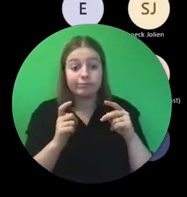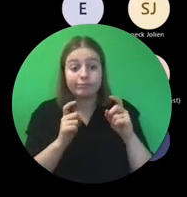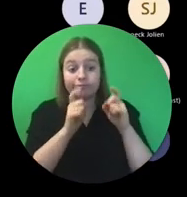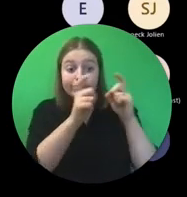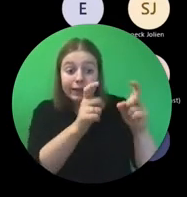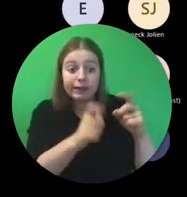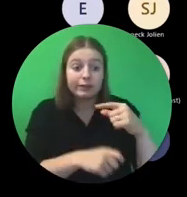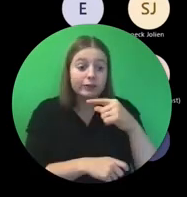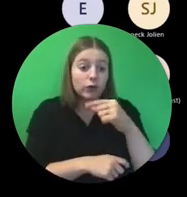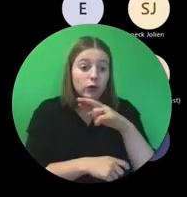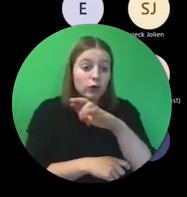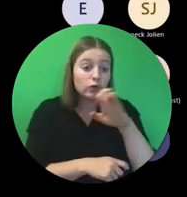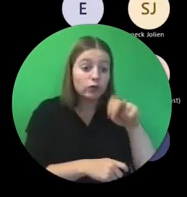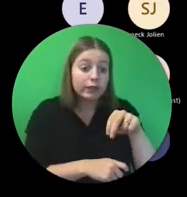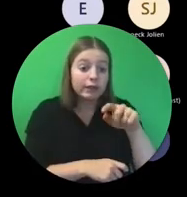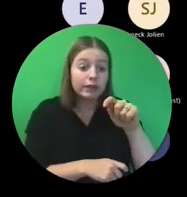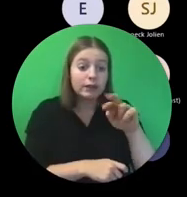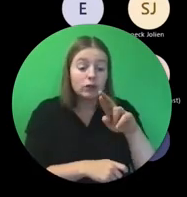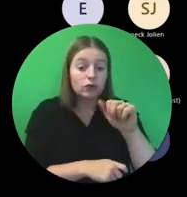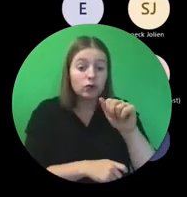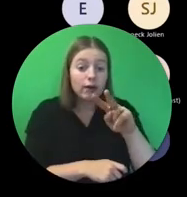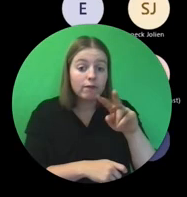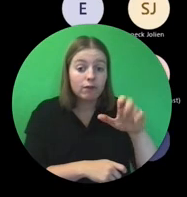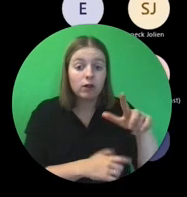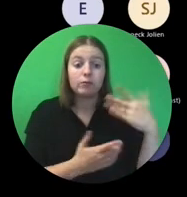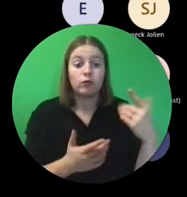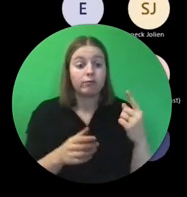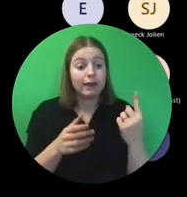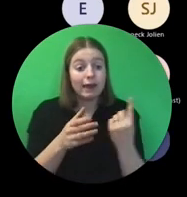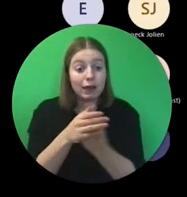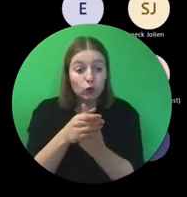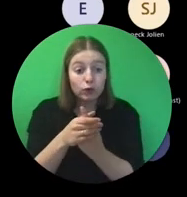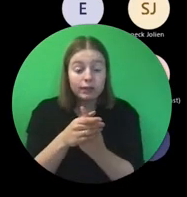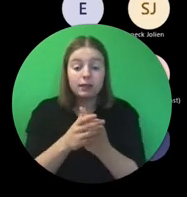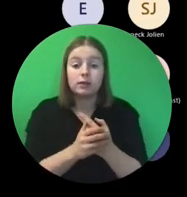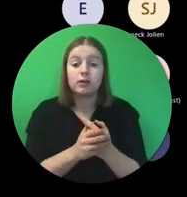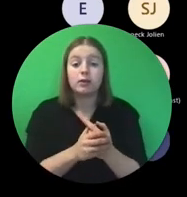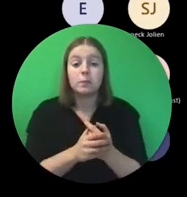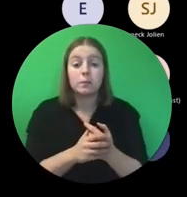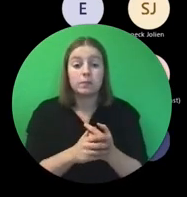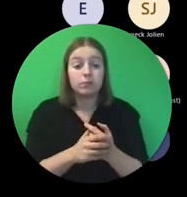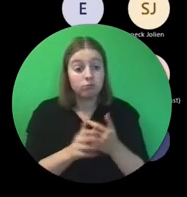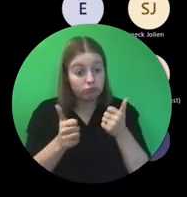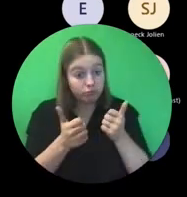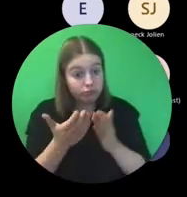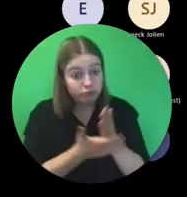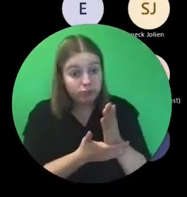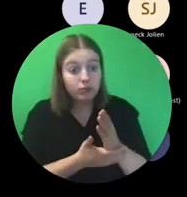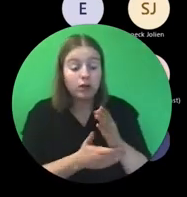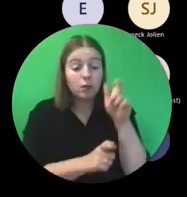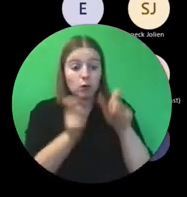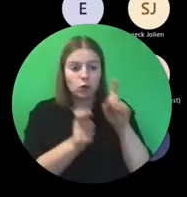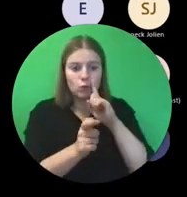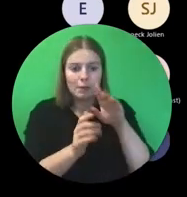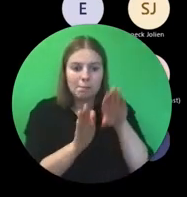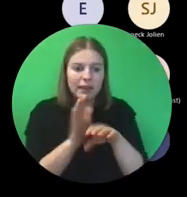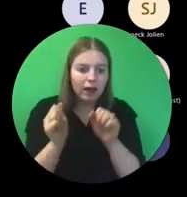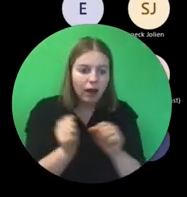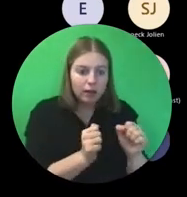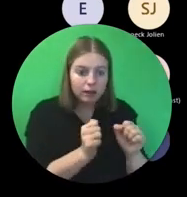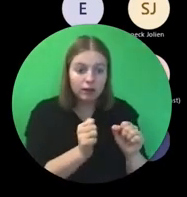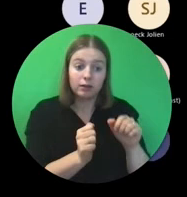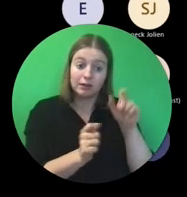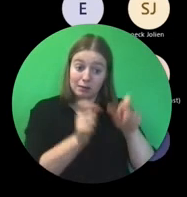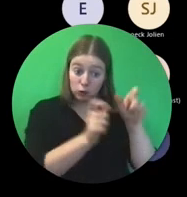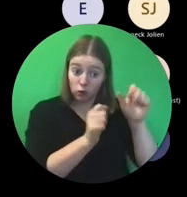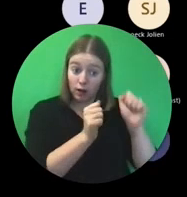Bij inclusie slaag je erin om deelnemers met fewer opportunities mee